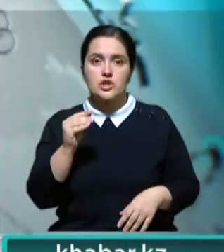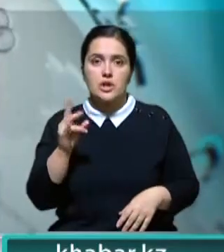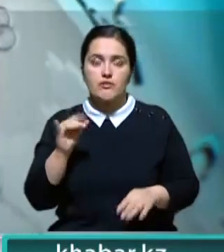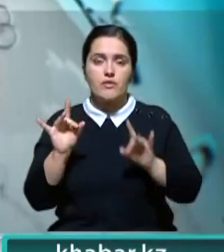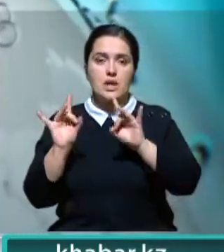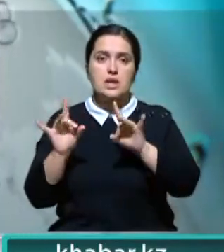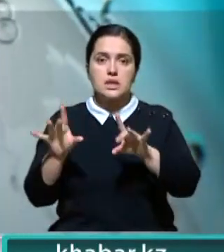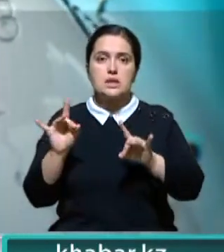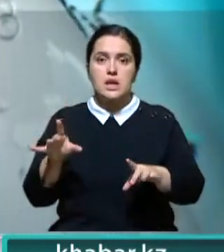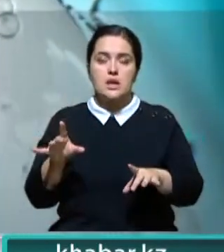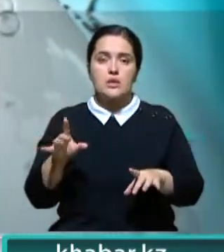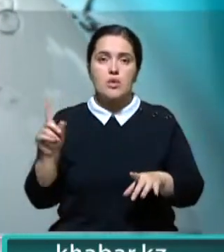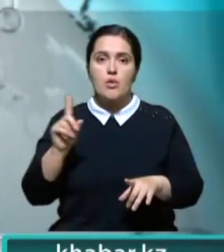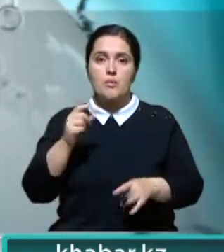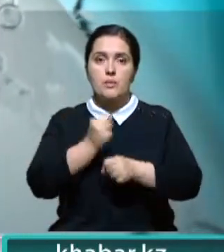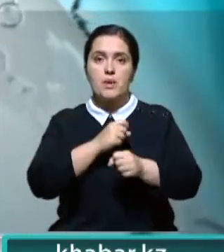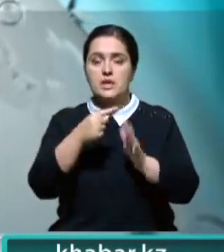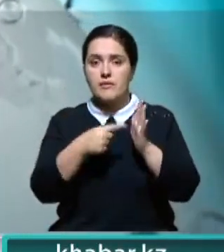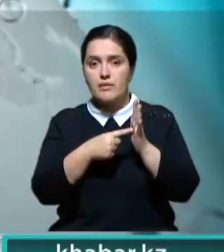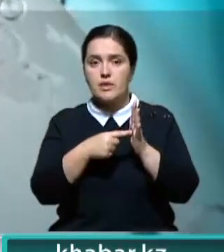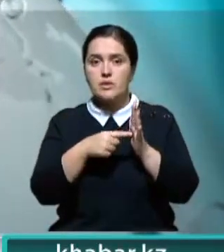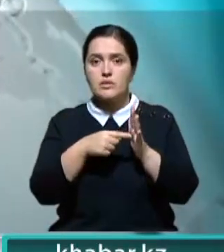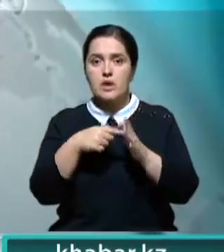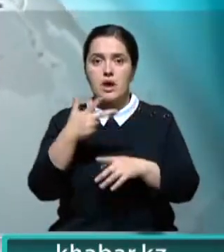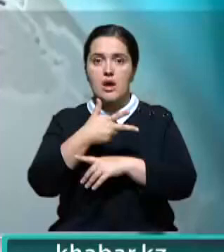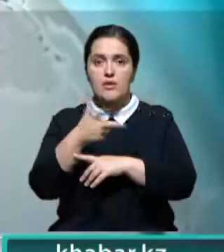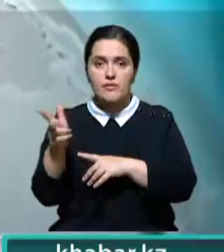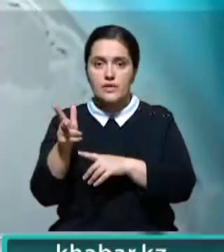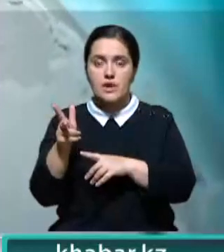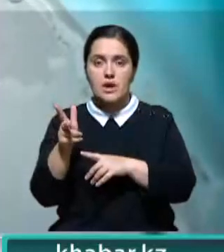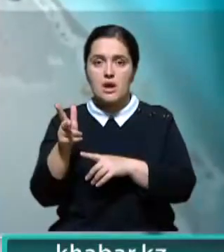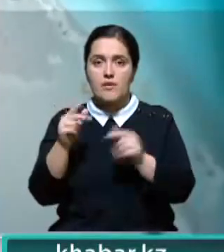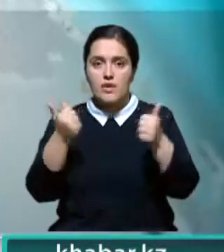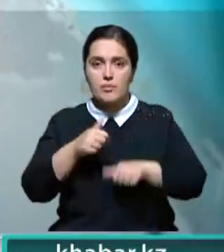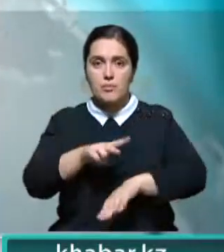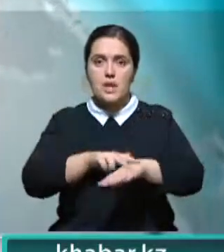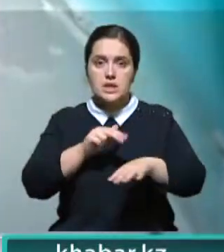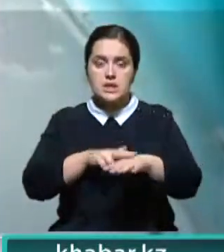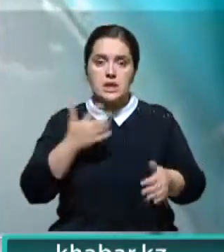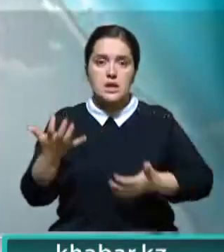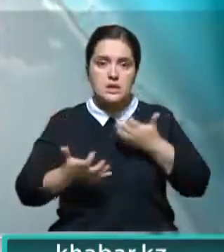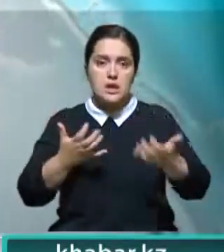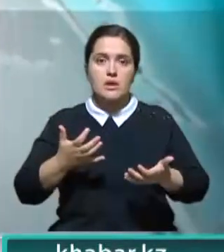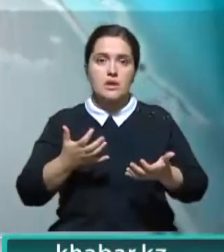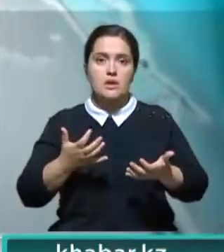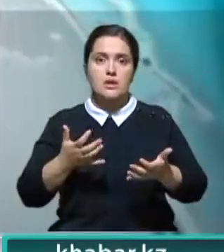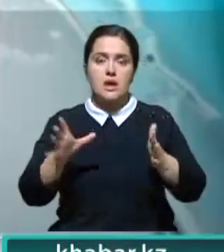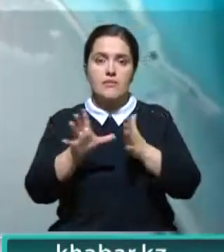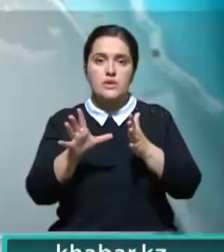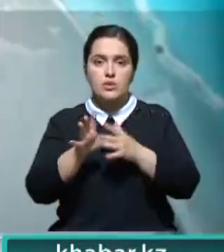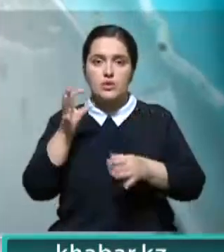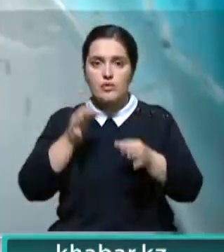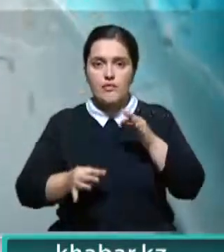рассказал Касмужемарту Токаеву о том, что прорабатывается вопрос внедрения видеоформата полицейского расследования. Продолжается